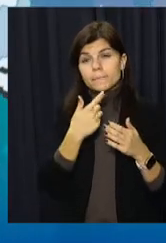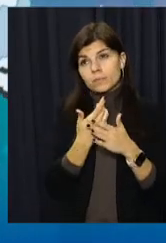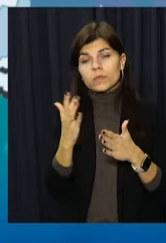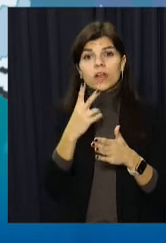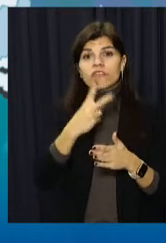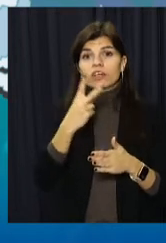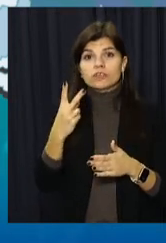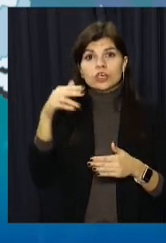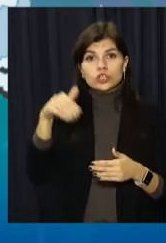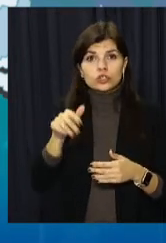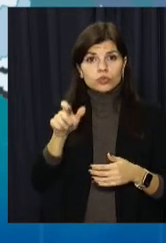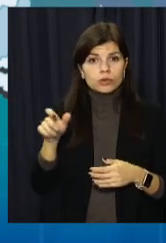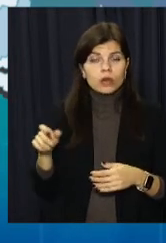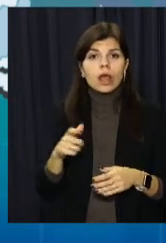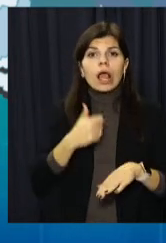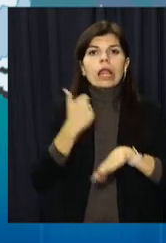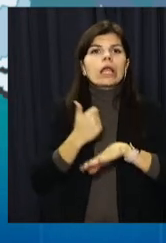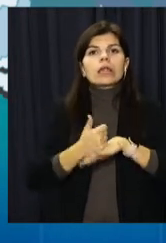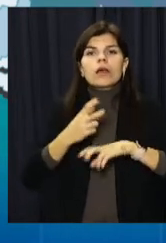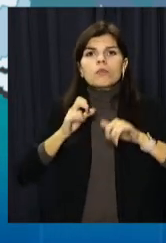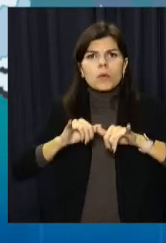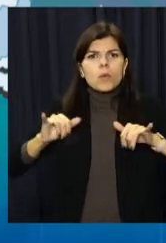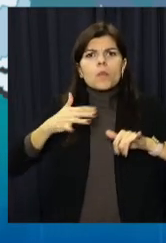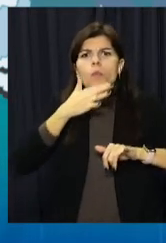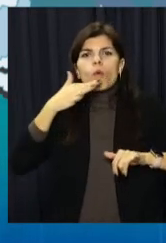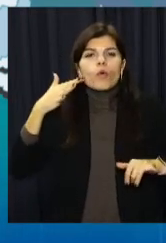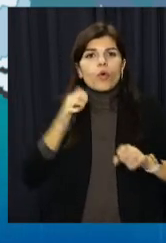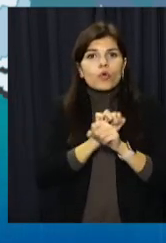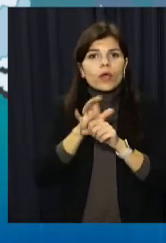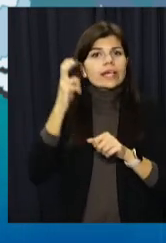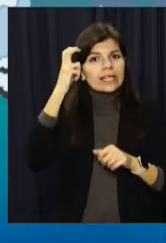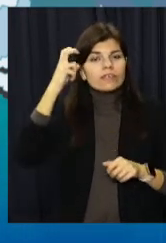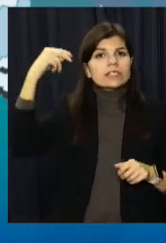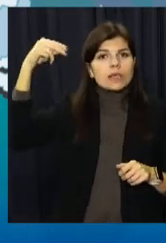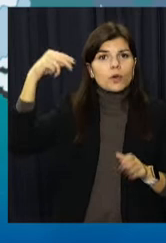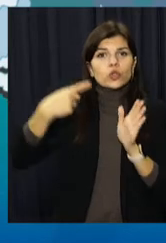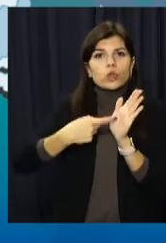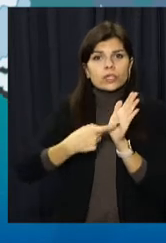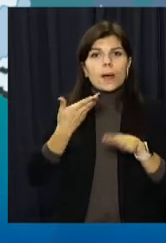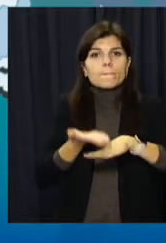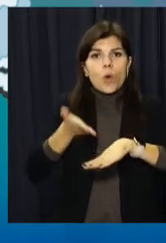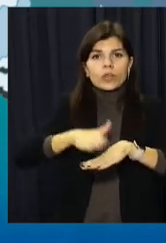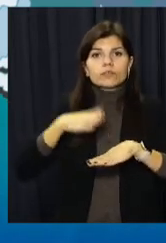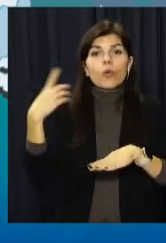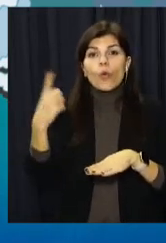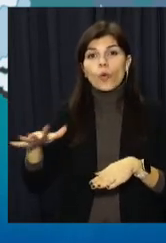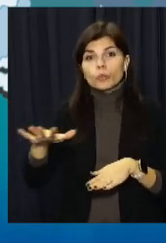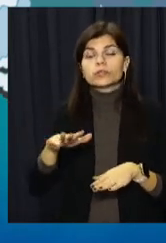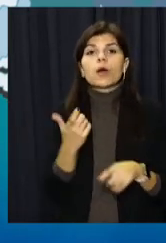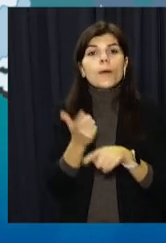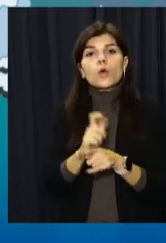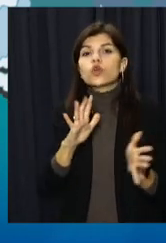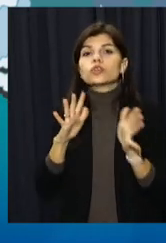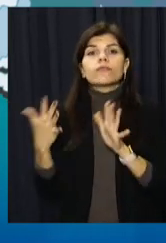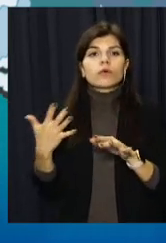22 тисячі людей. В антилідерах за темпами поширення корони – Київ, Запорізька, Донецька, Полтавська області. Найбільше